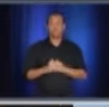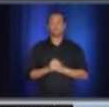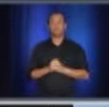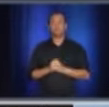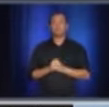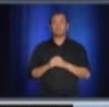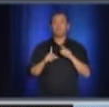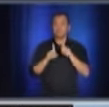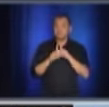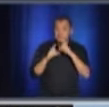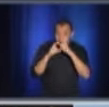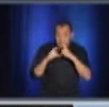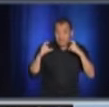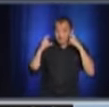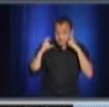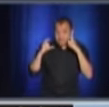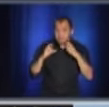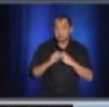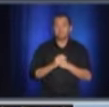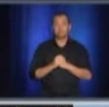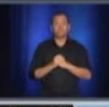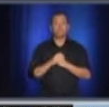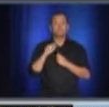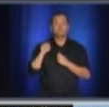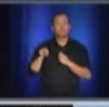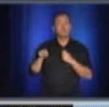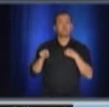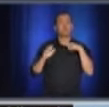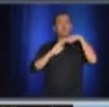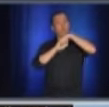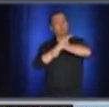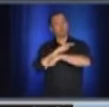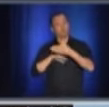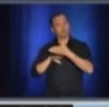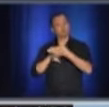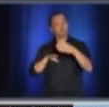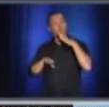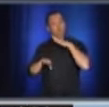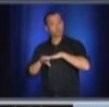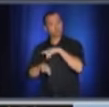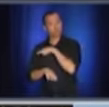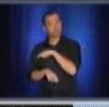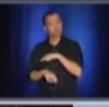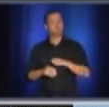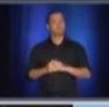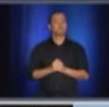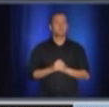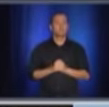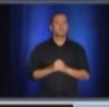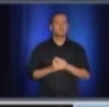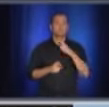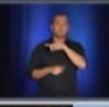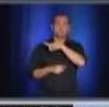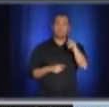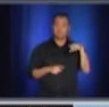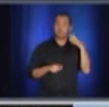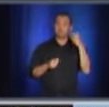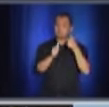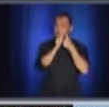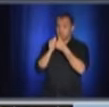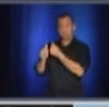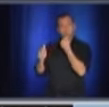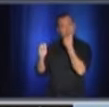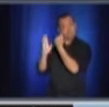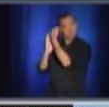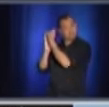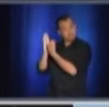port du masque. Et j'y reviendrai tout à l'heure parce que ces appels-là ont été vraiment entendus par le grand public, puis je